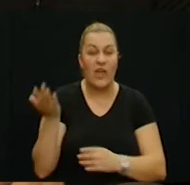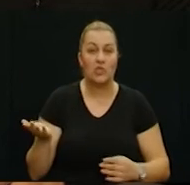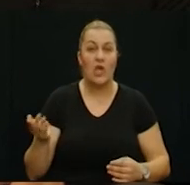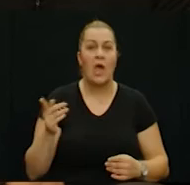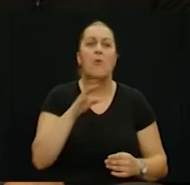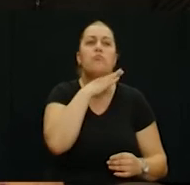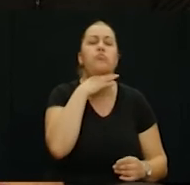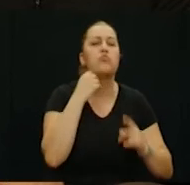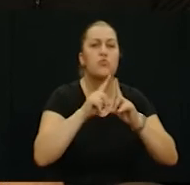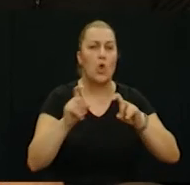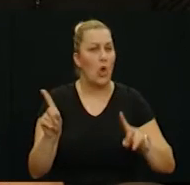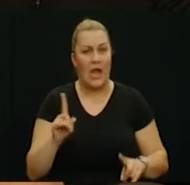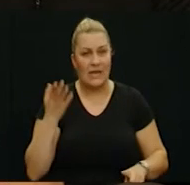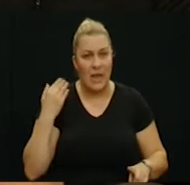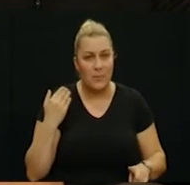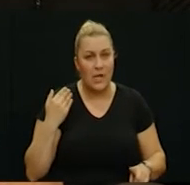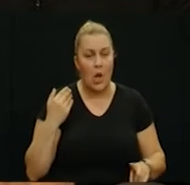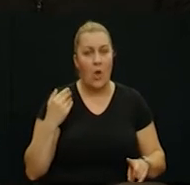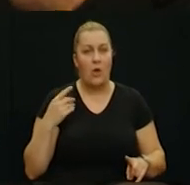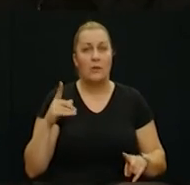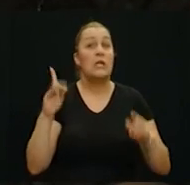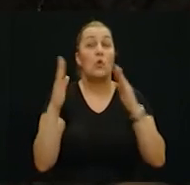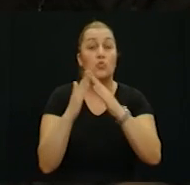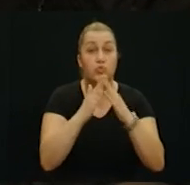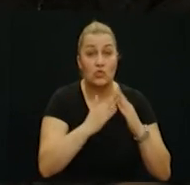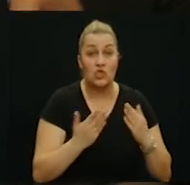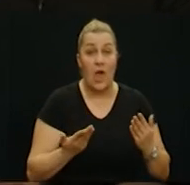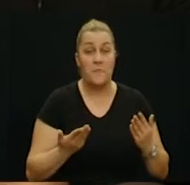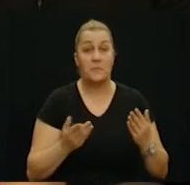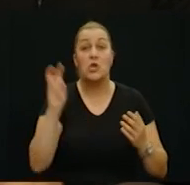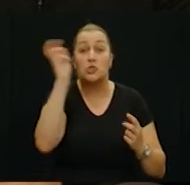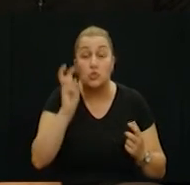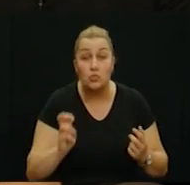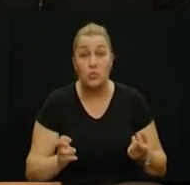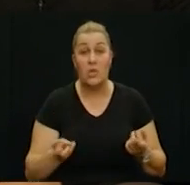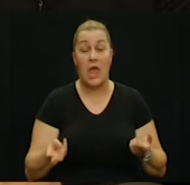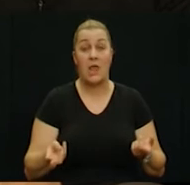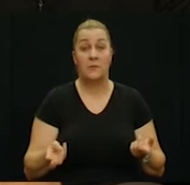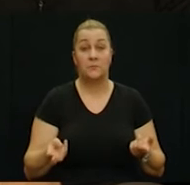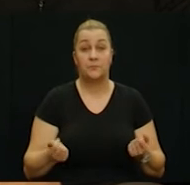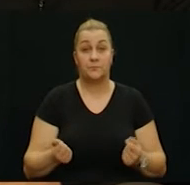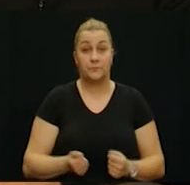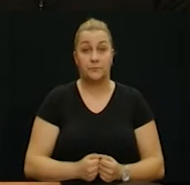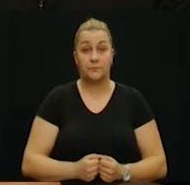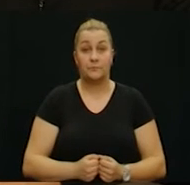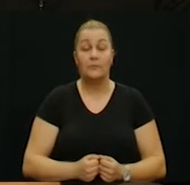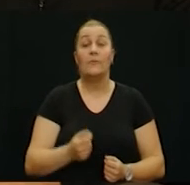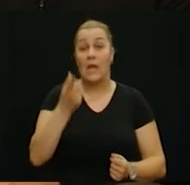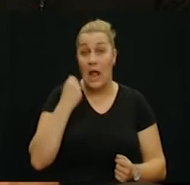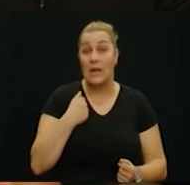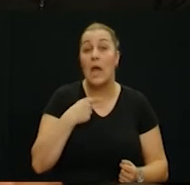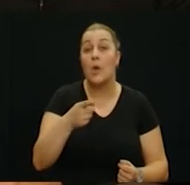bilo puno toga ne samo što je bilo što nije bilo kuća što što struje nije bilo što